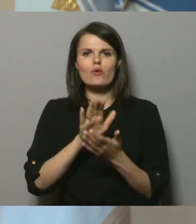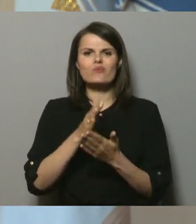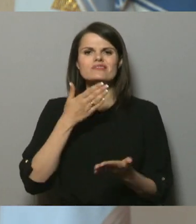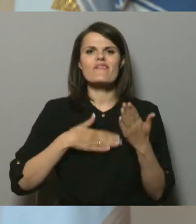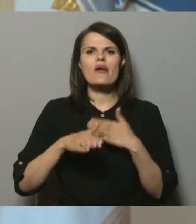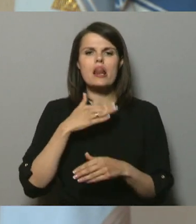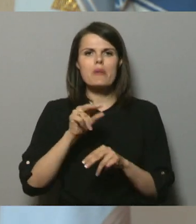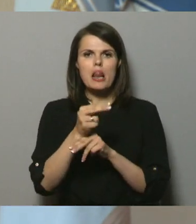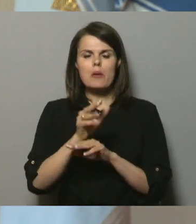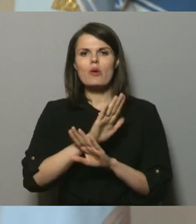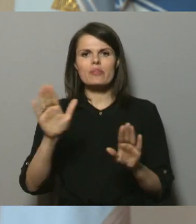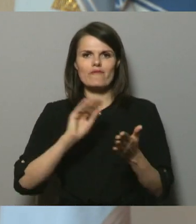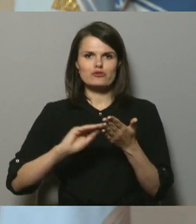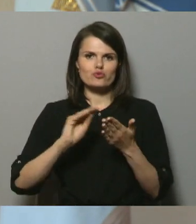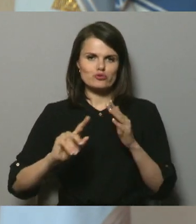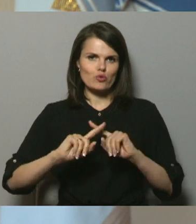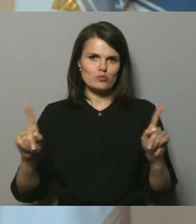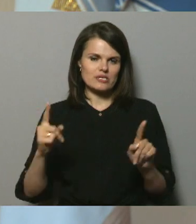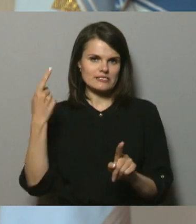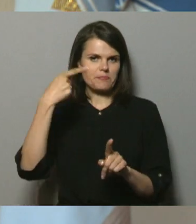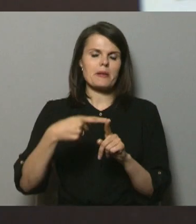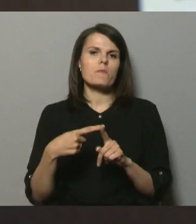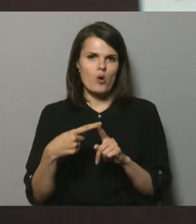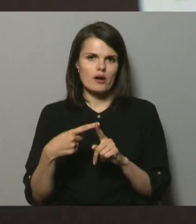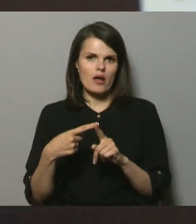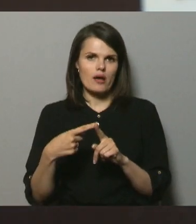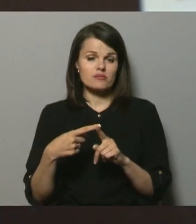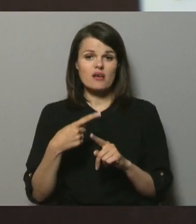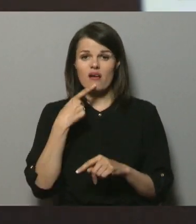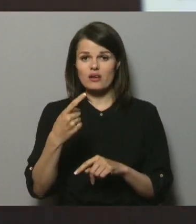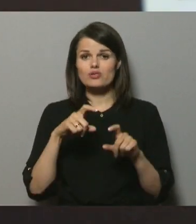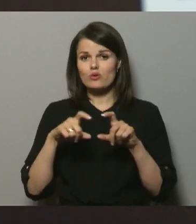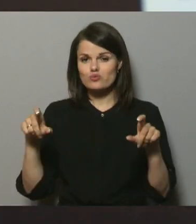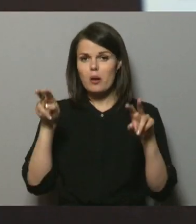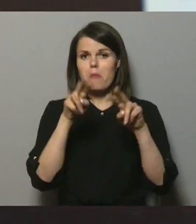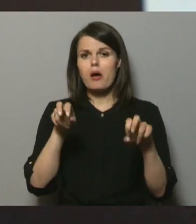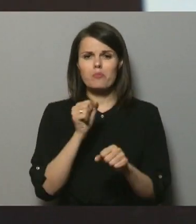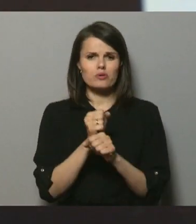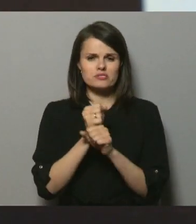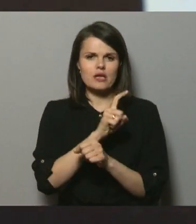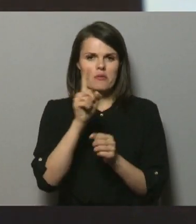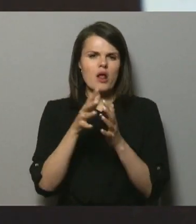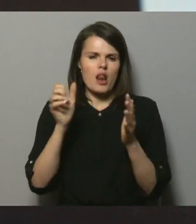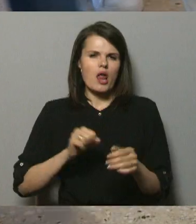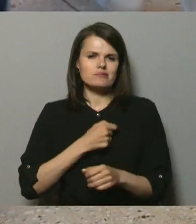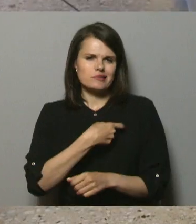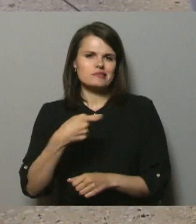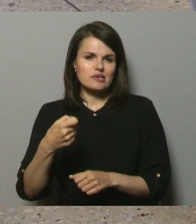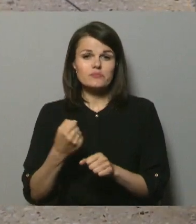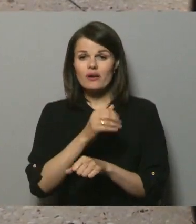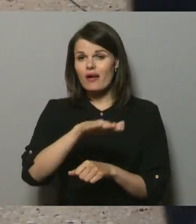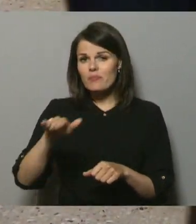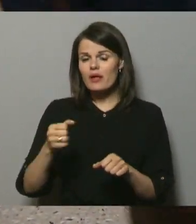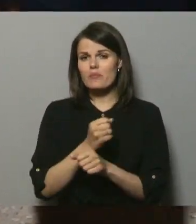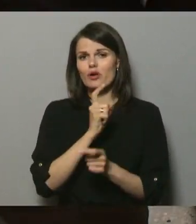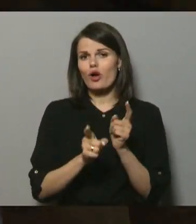labot, nevis uzrakstīt uzreiz pirmajā reizē. Kā atzīst skolā pārpauks darbi ir diezgan liels izaicinājums gan bērniem, gan